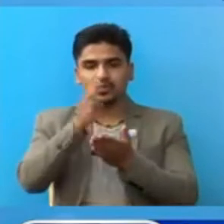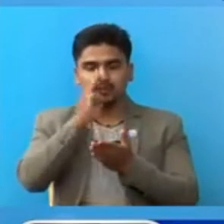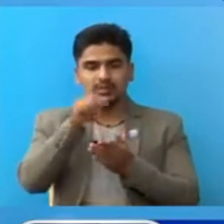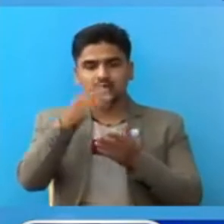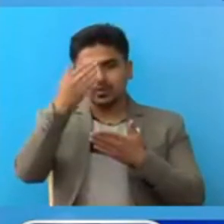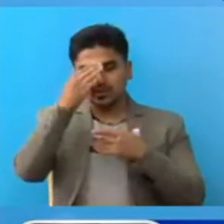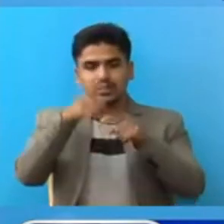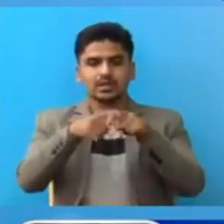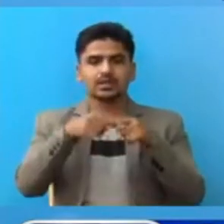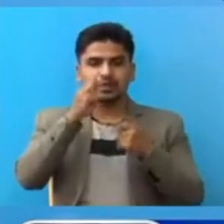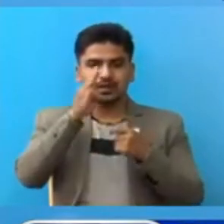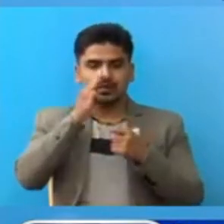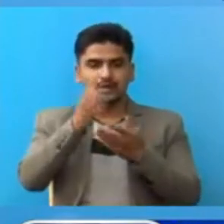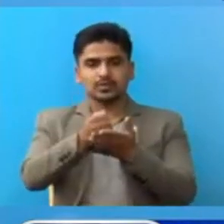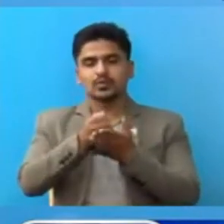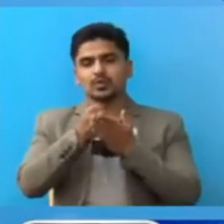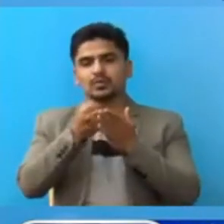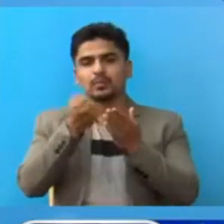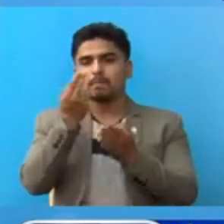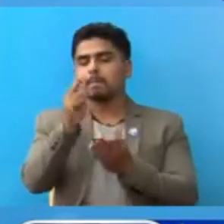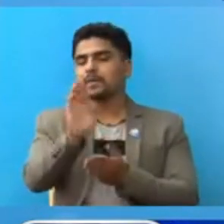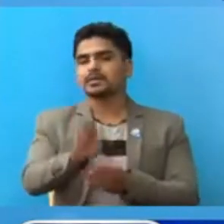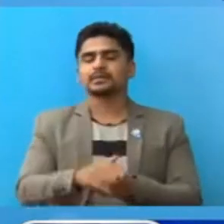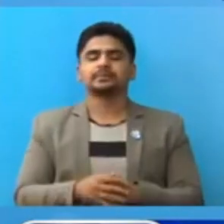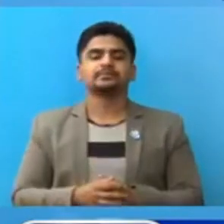रोक को नियंत्रड मां स्वाहग भाहिर आएको छा